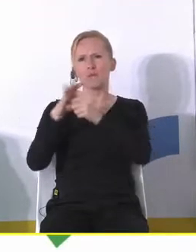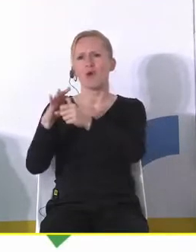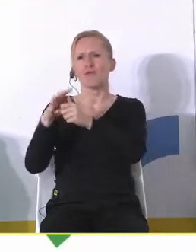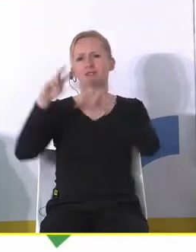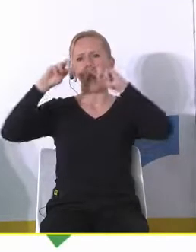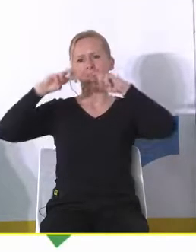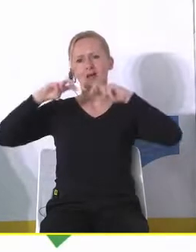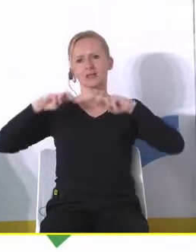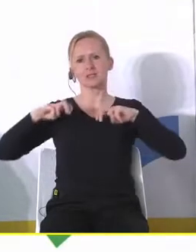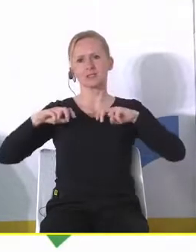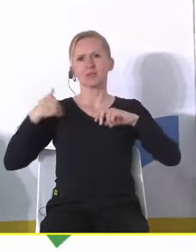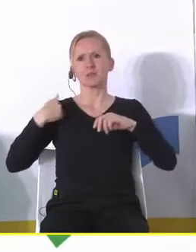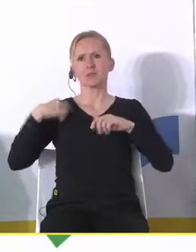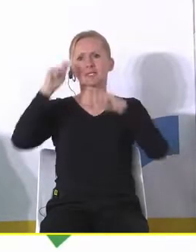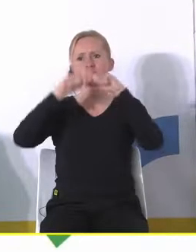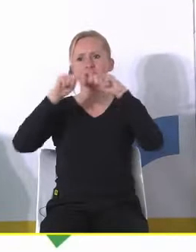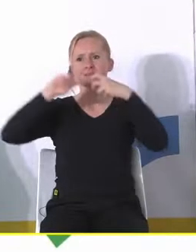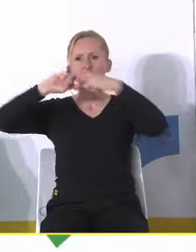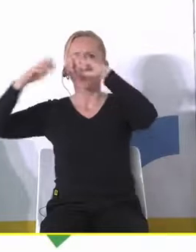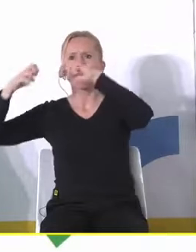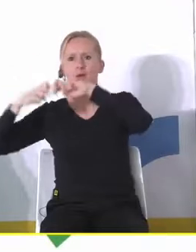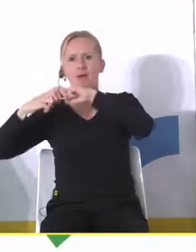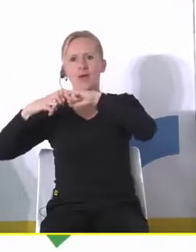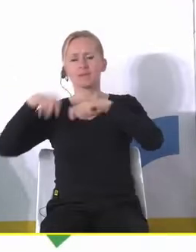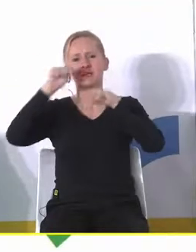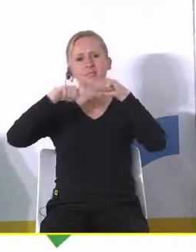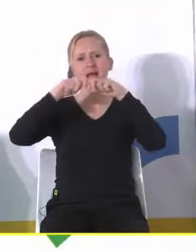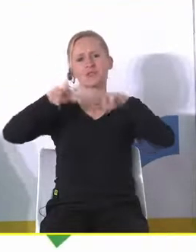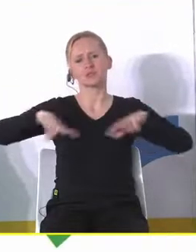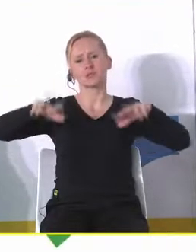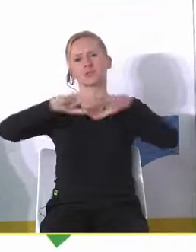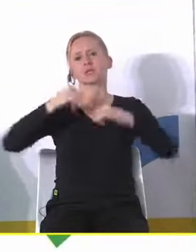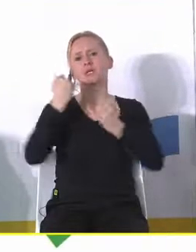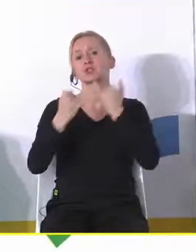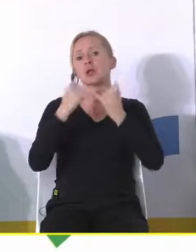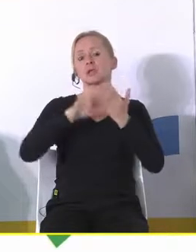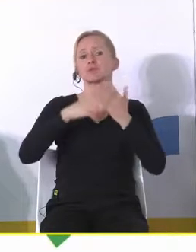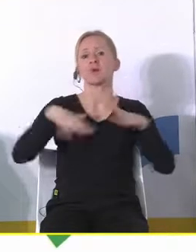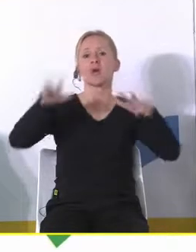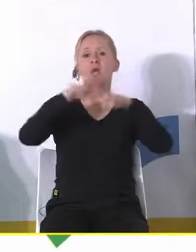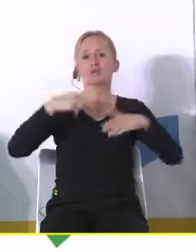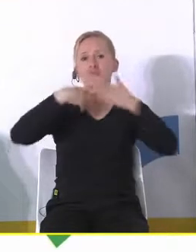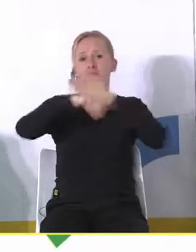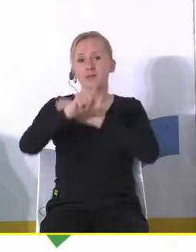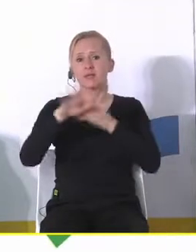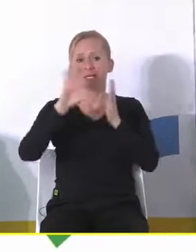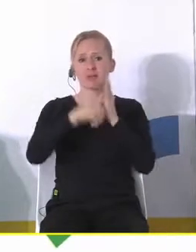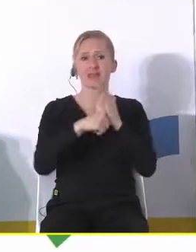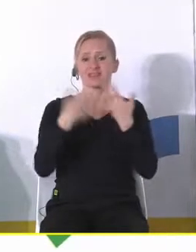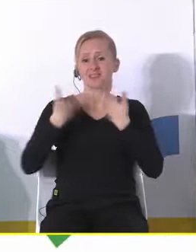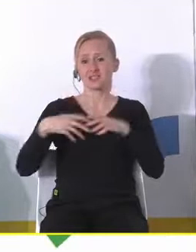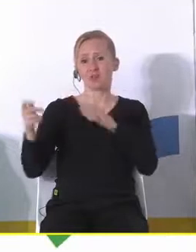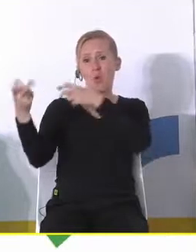pewne badania tak żeby diagnozować problemy badać rodziny jeżeli są jeżeli rodziny się wyprowadzają z miast czy że nie